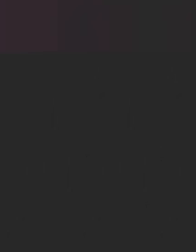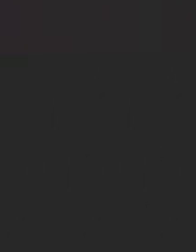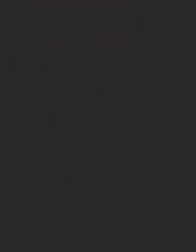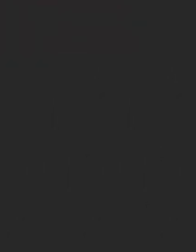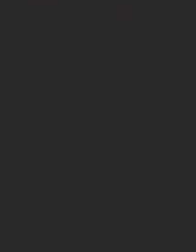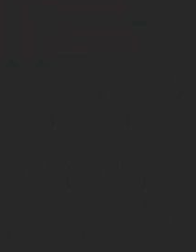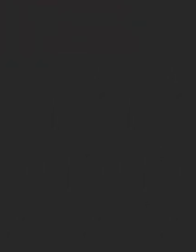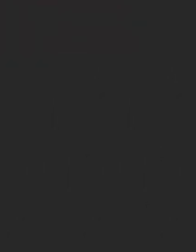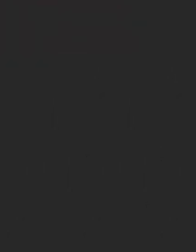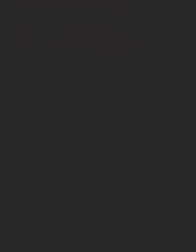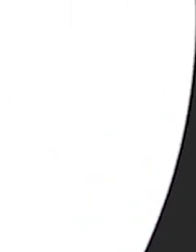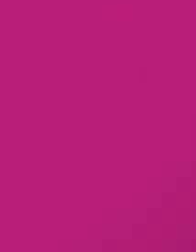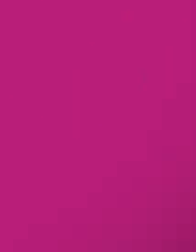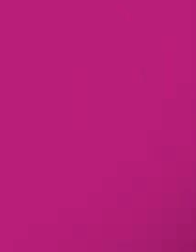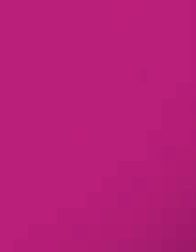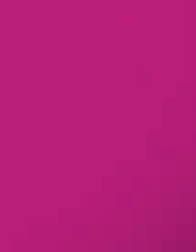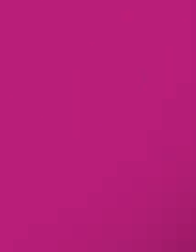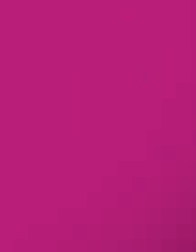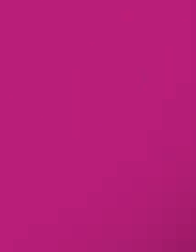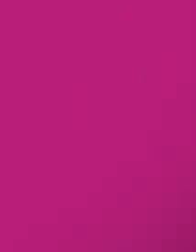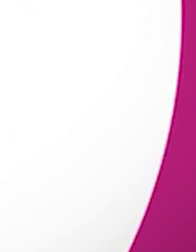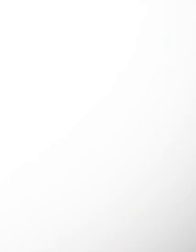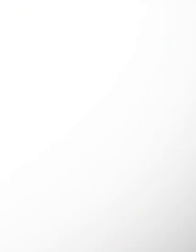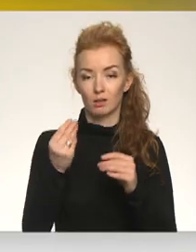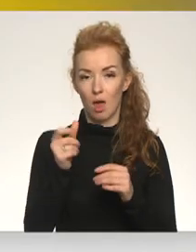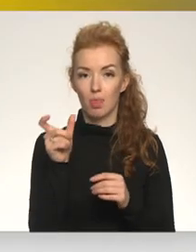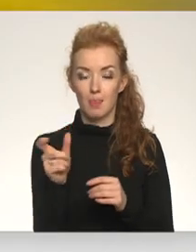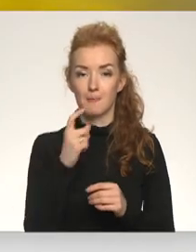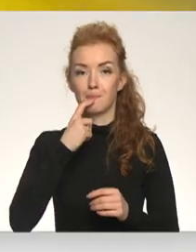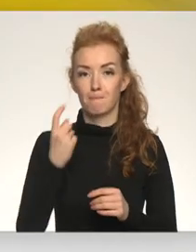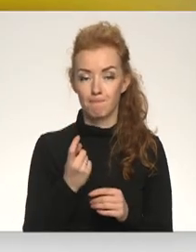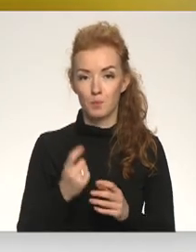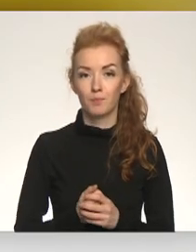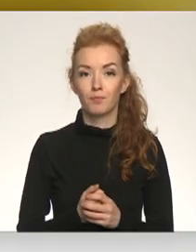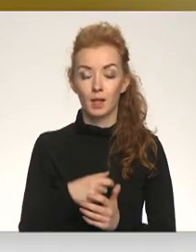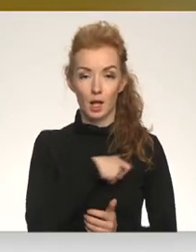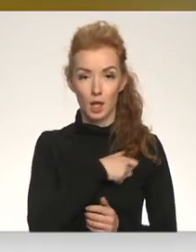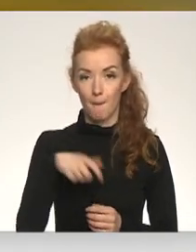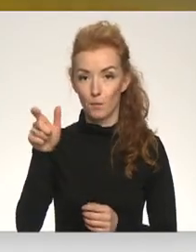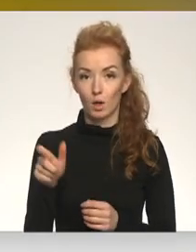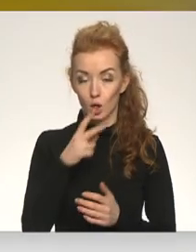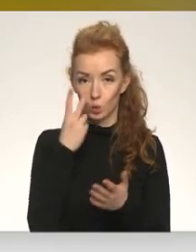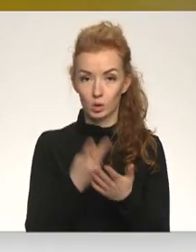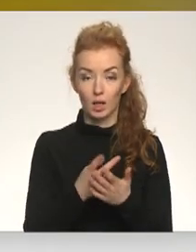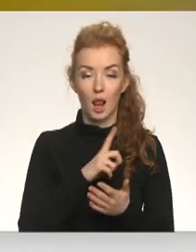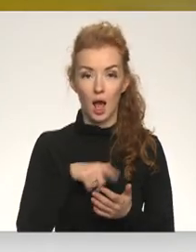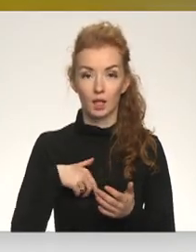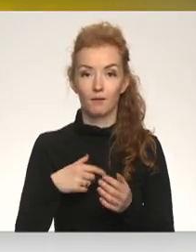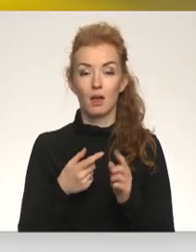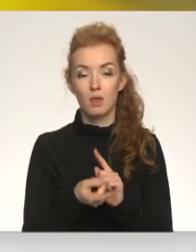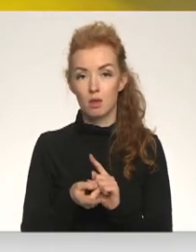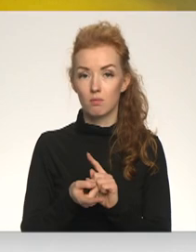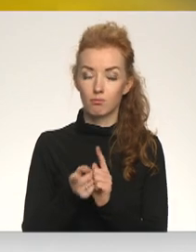Re, visi ēters ir te! Saimes deputāti uzskat, ka Latvijai noteikti jākļūst